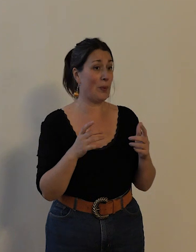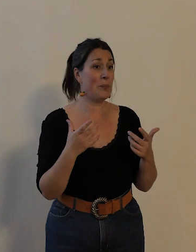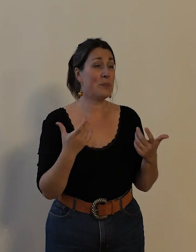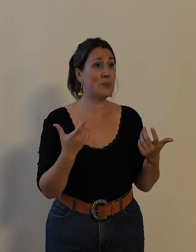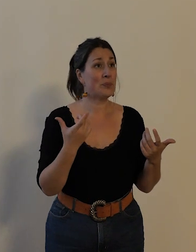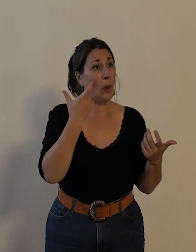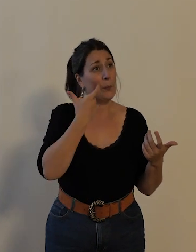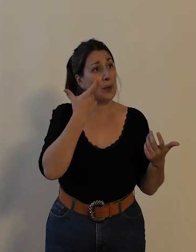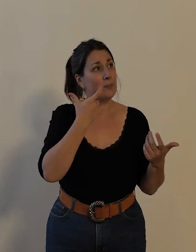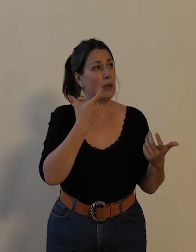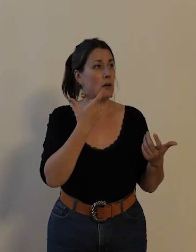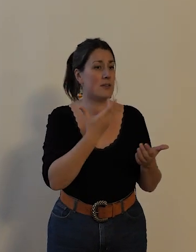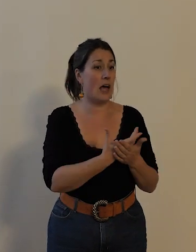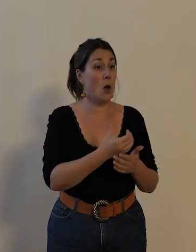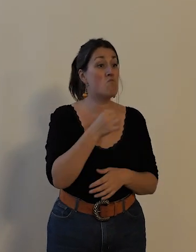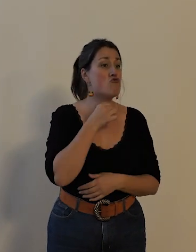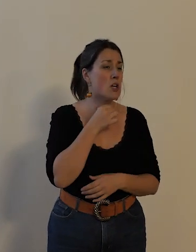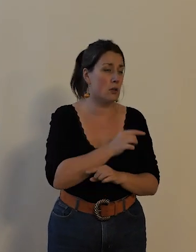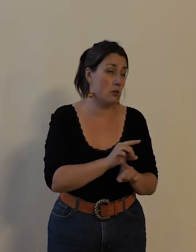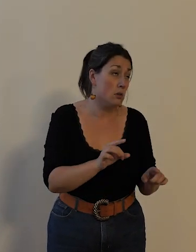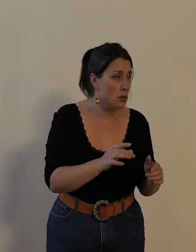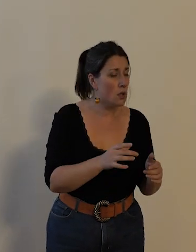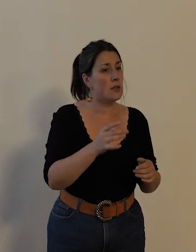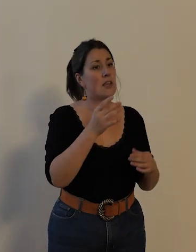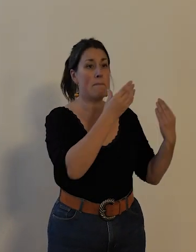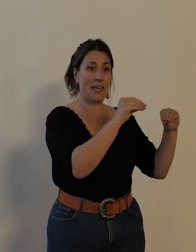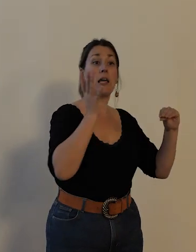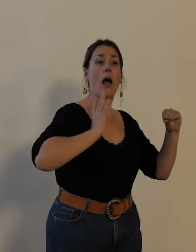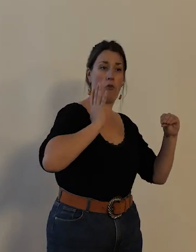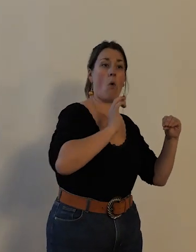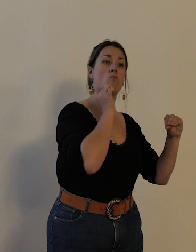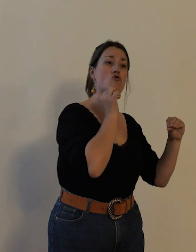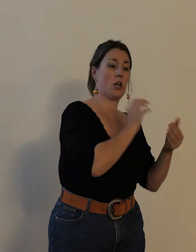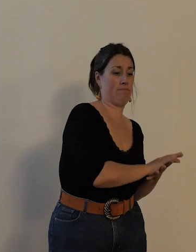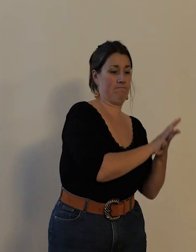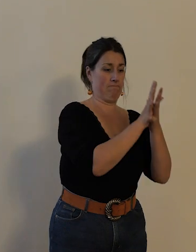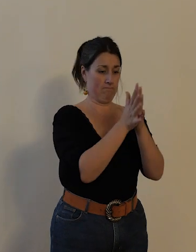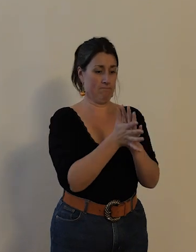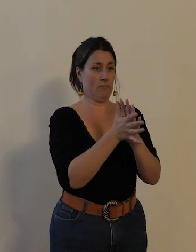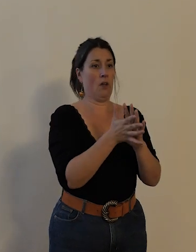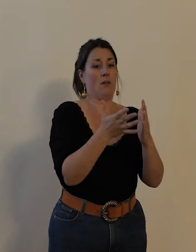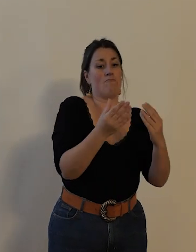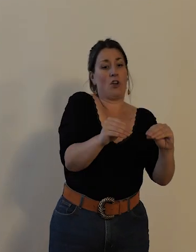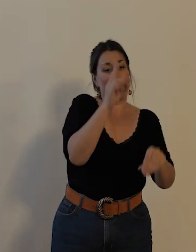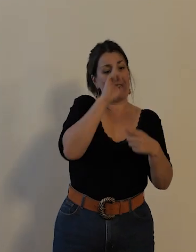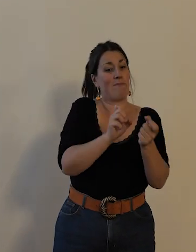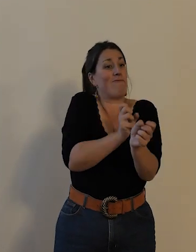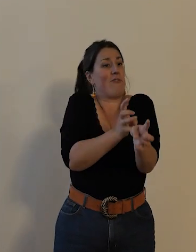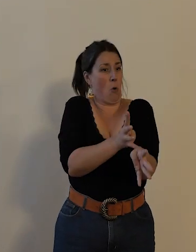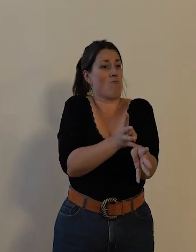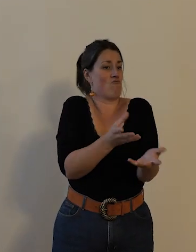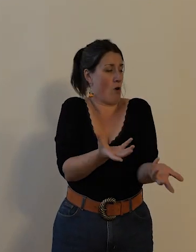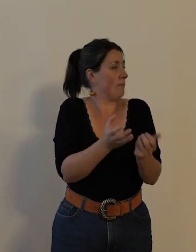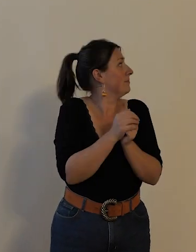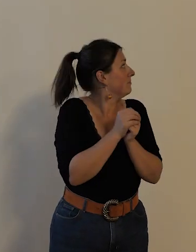l'on voit alors c'est pas une boucherie c'est une ancienne boucherie qui a été transformée en dépôt au petit magasin de cycle puisque